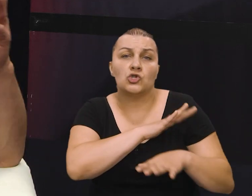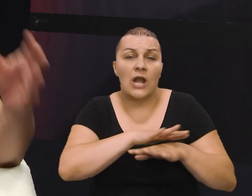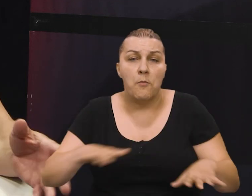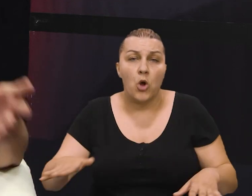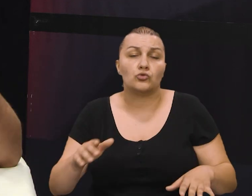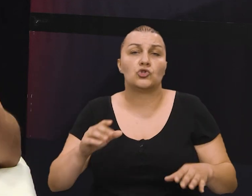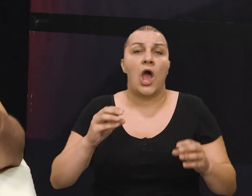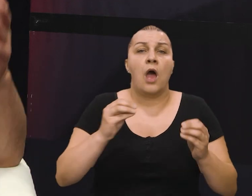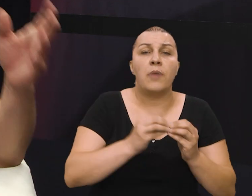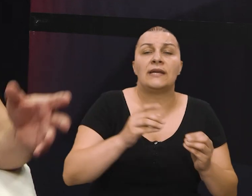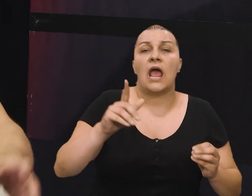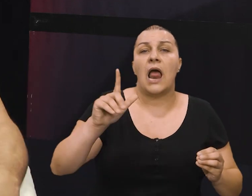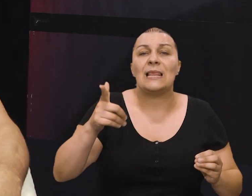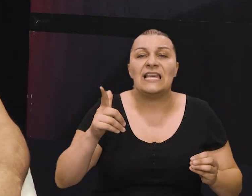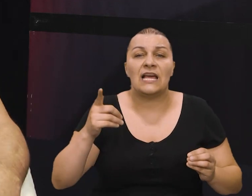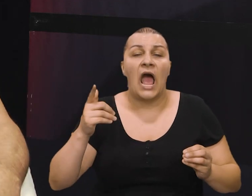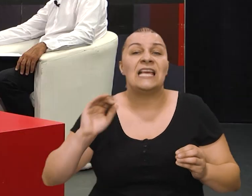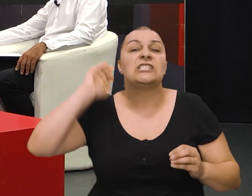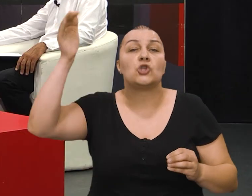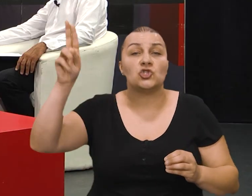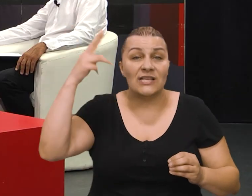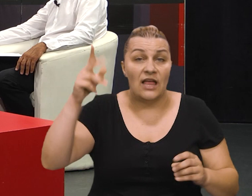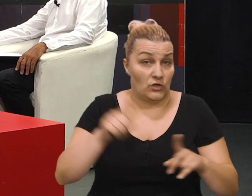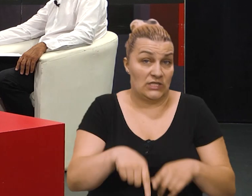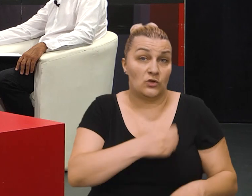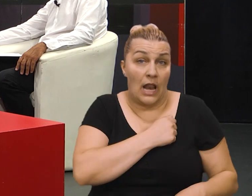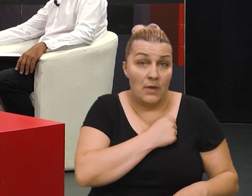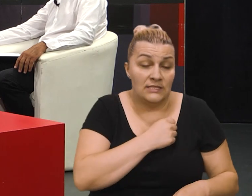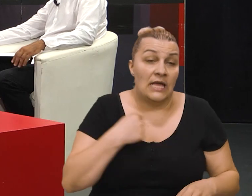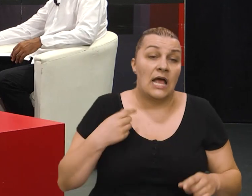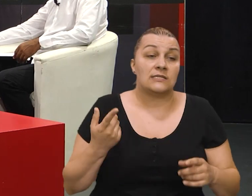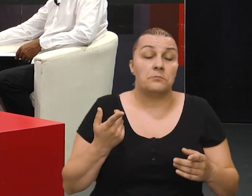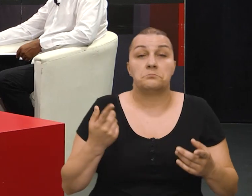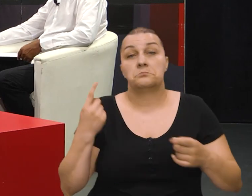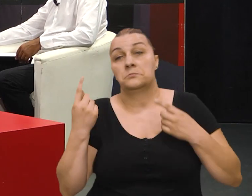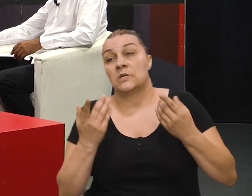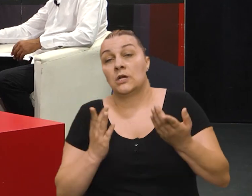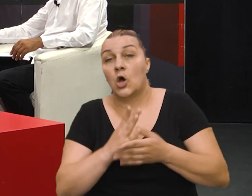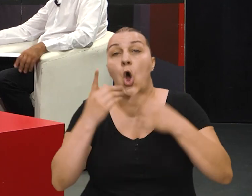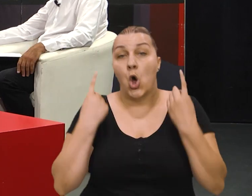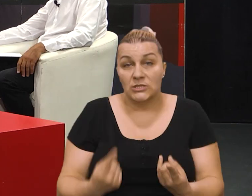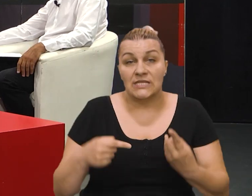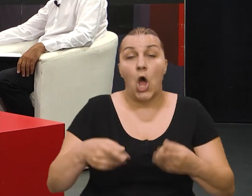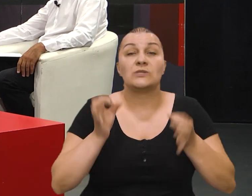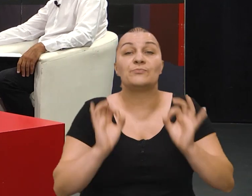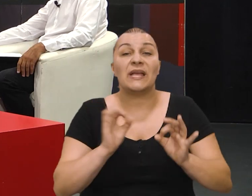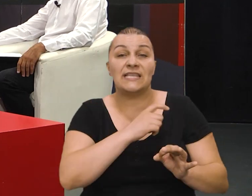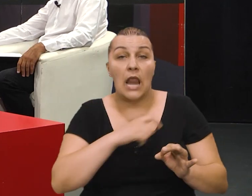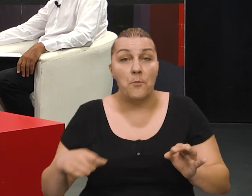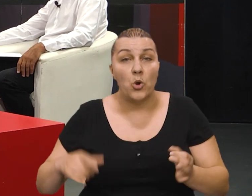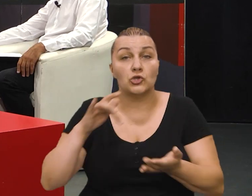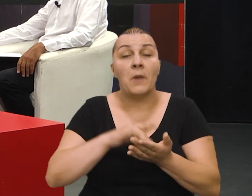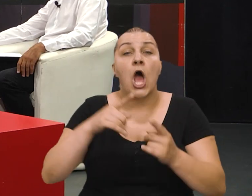po Baniji, policiji, Istočnoj Slavoniji, isto tako u Dalmaciji. Ja sticnoj okolnosti ostavim u specijalnoj postrojebi za posebne namjene